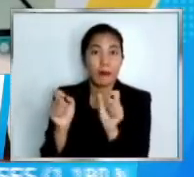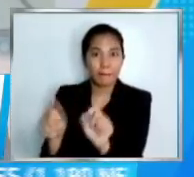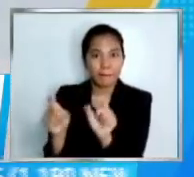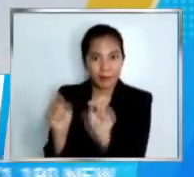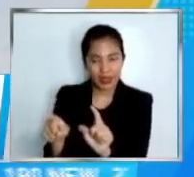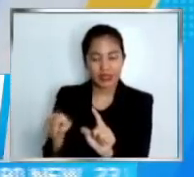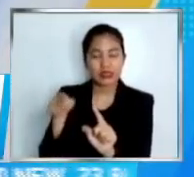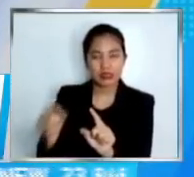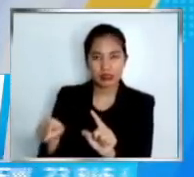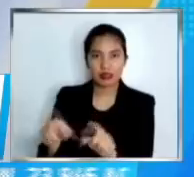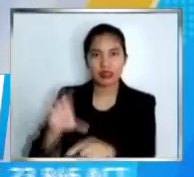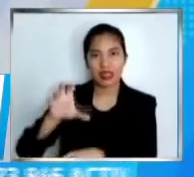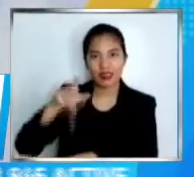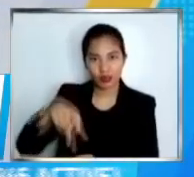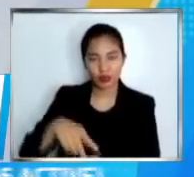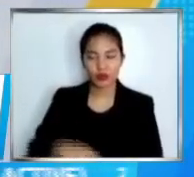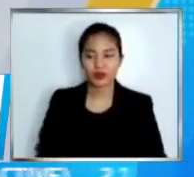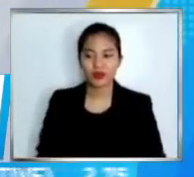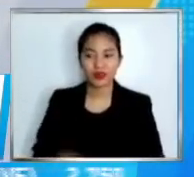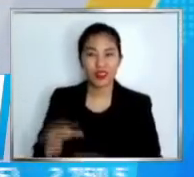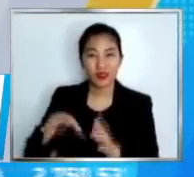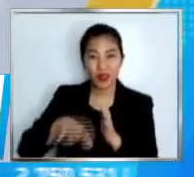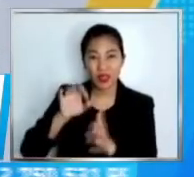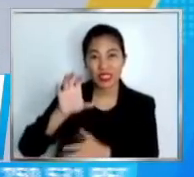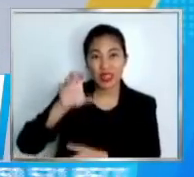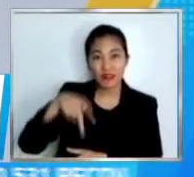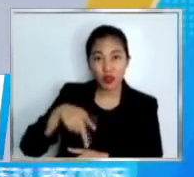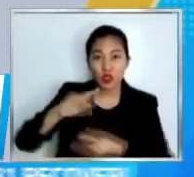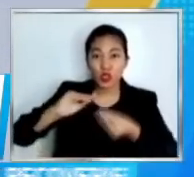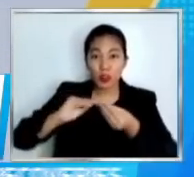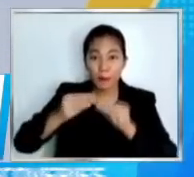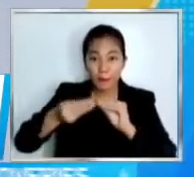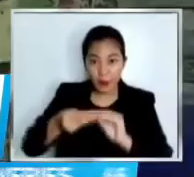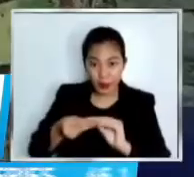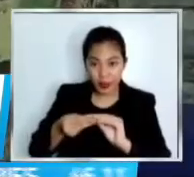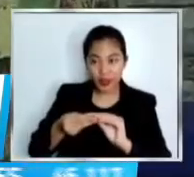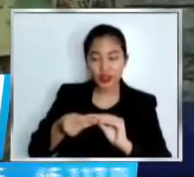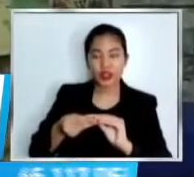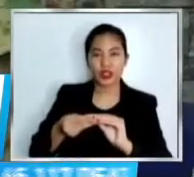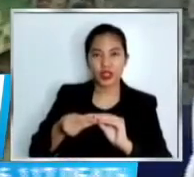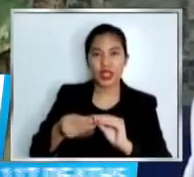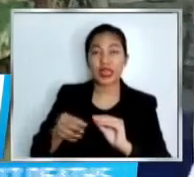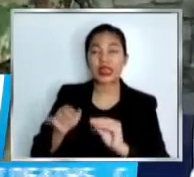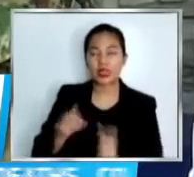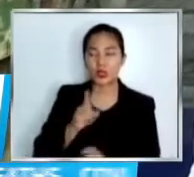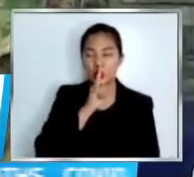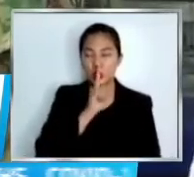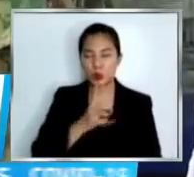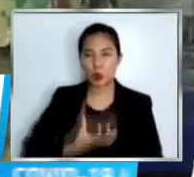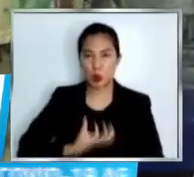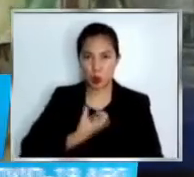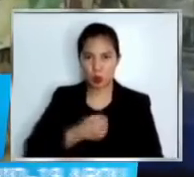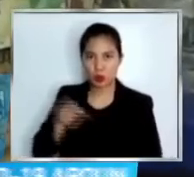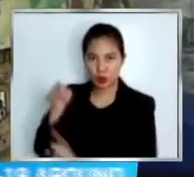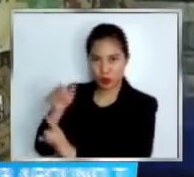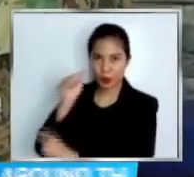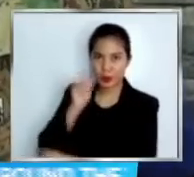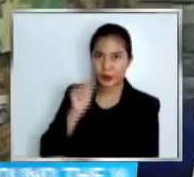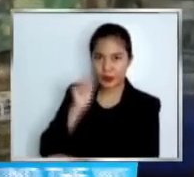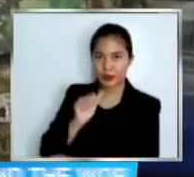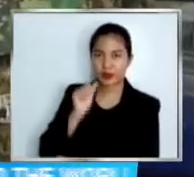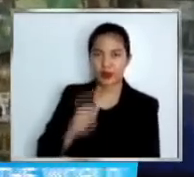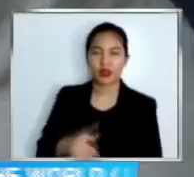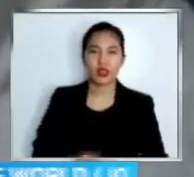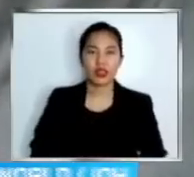IMEI number ng cellphone na kay Hazel nga ang nabawing gadget sa sospek. Tinutugis na rin ngayon ang pulisya ang mismong nagnakaw sa